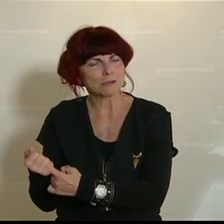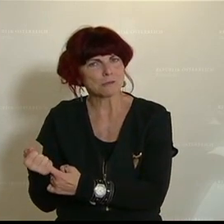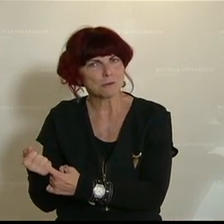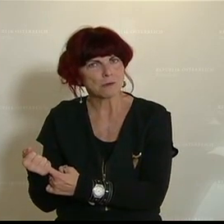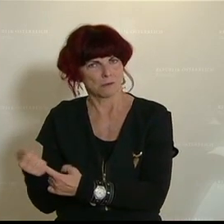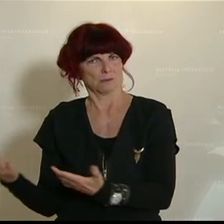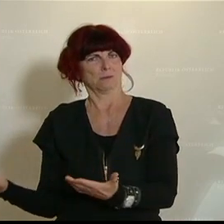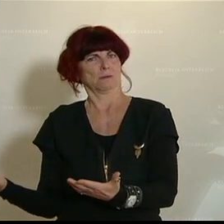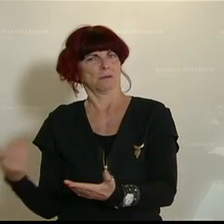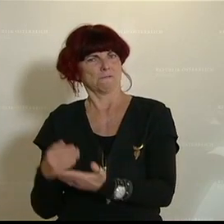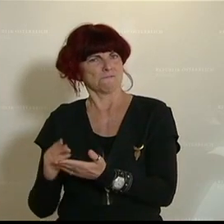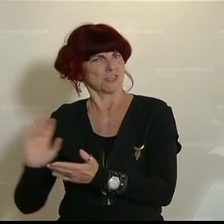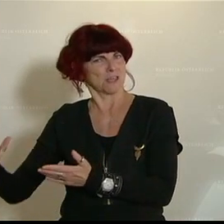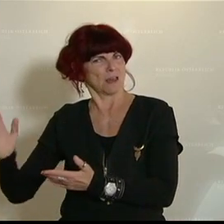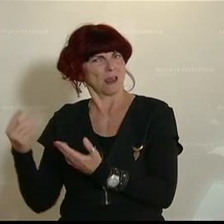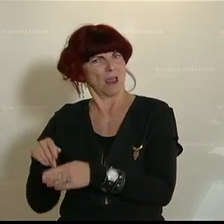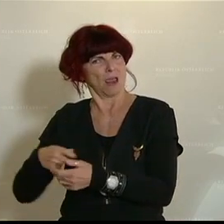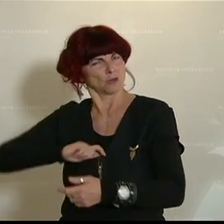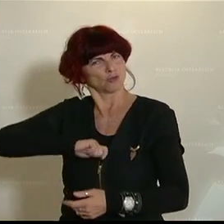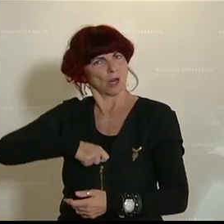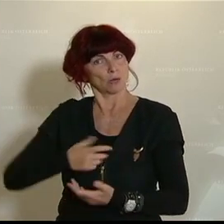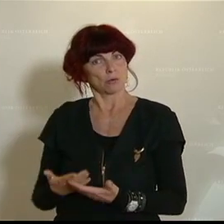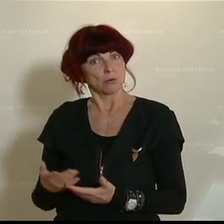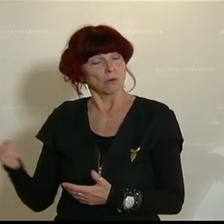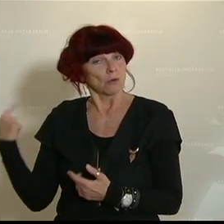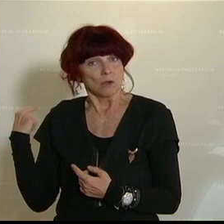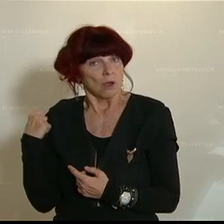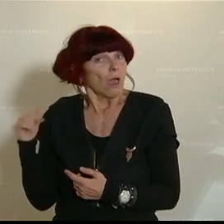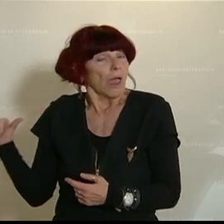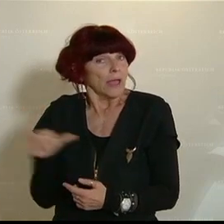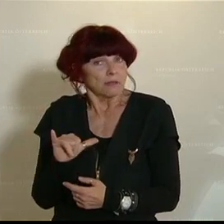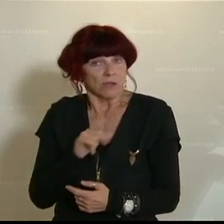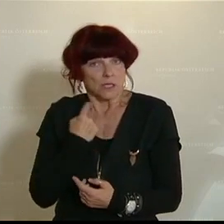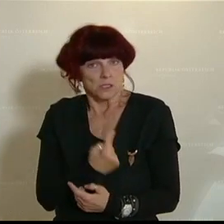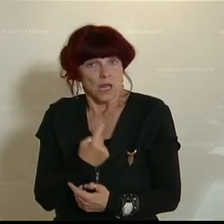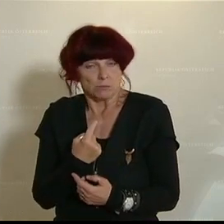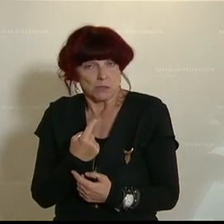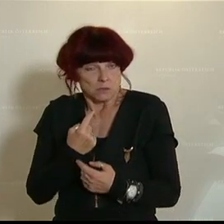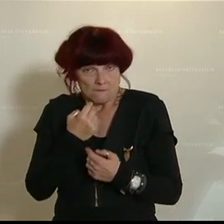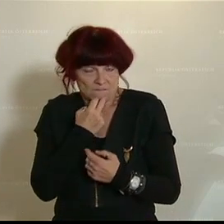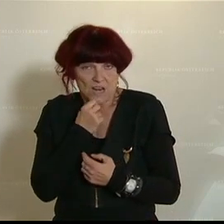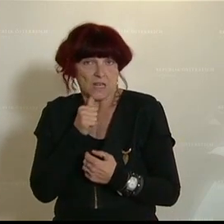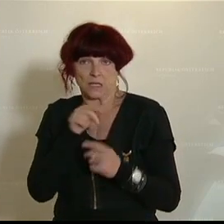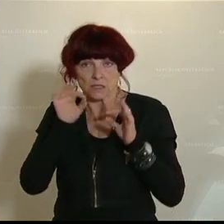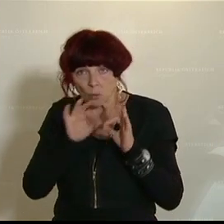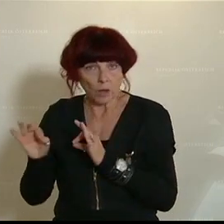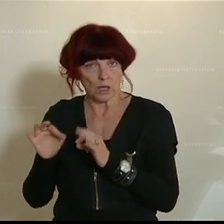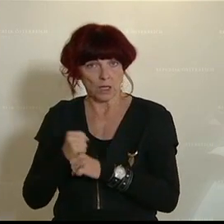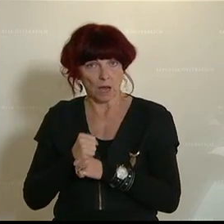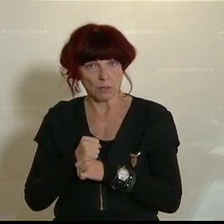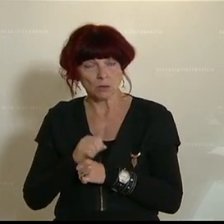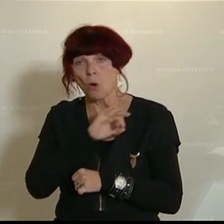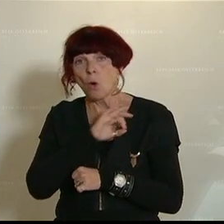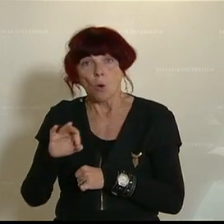rausgeht, oder es ist so kompliziert und so komplex aufgebaut und mit so viel Bürokratie behaftet, dass es einfach nicht funktioniert.